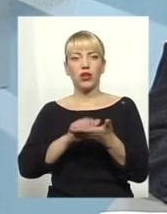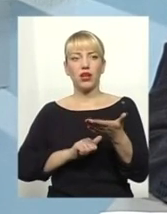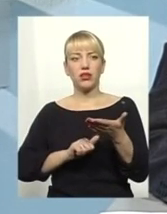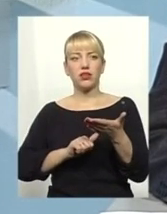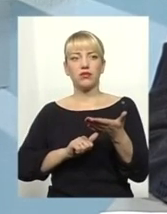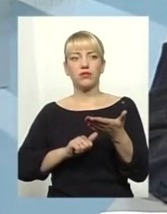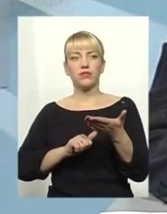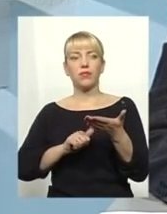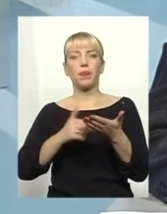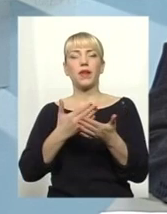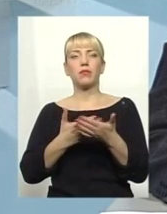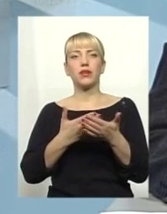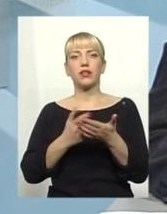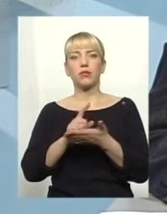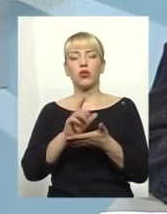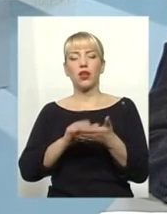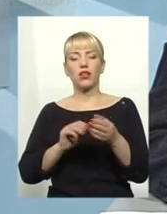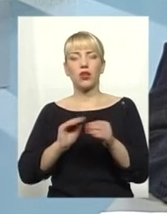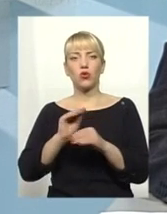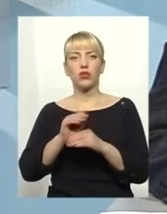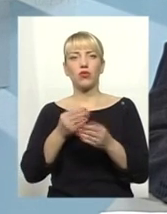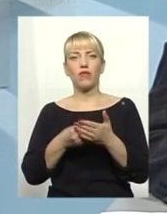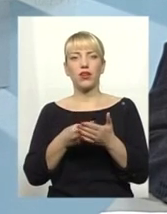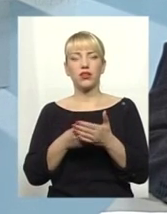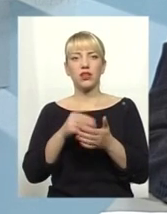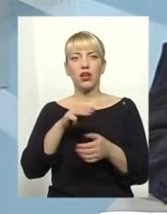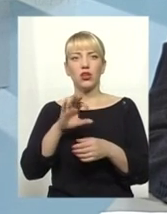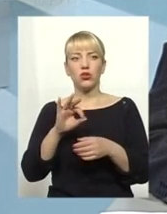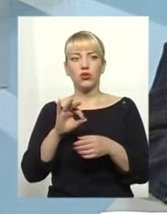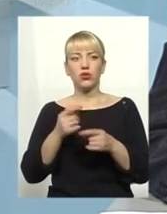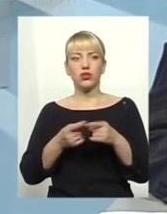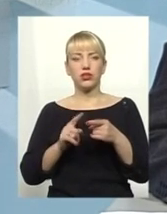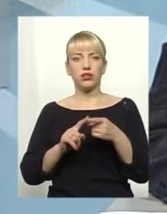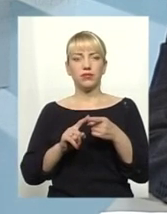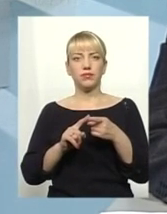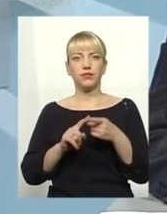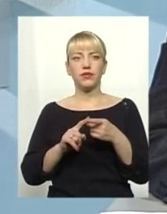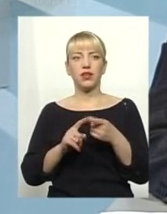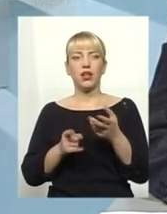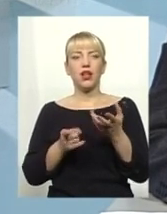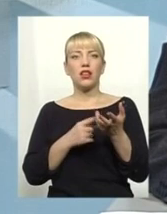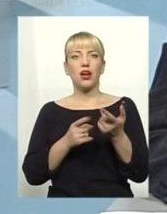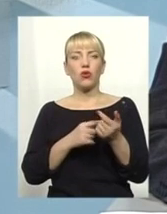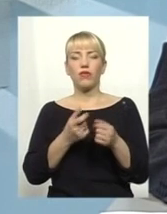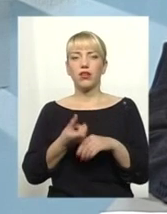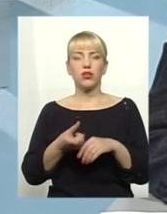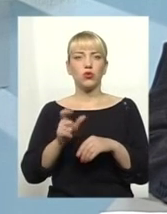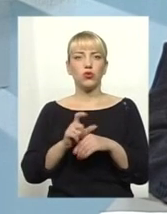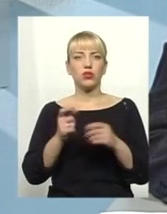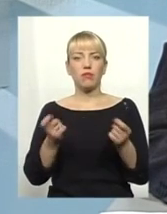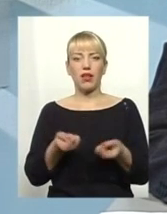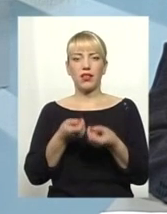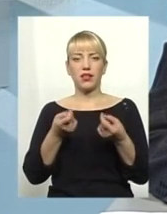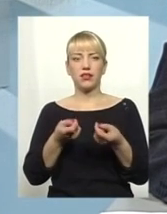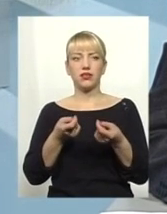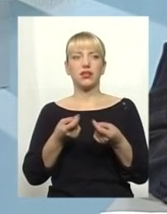зокрема, податку на додану вартість, то ці нарахування дуже мізерні, і якраз це дуже